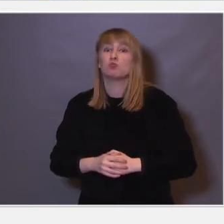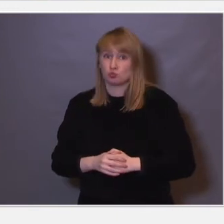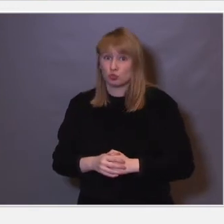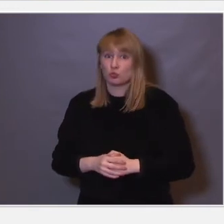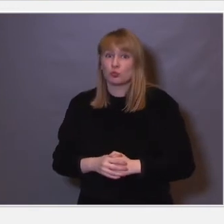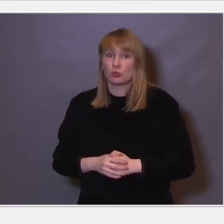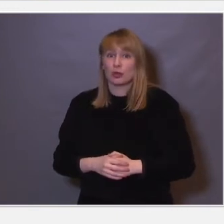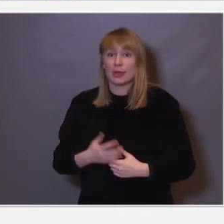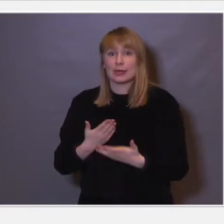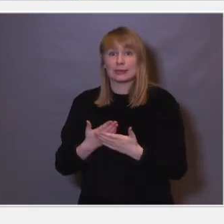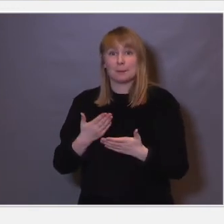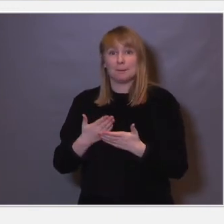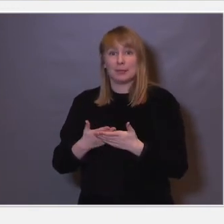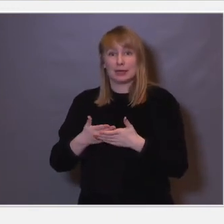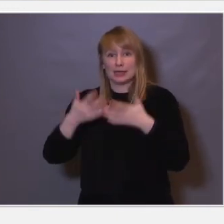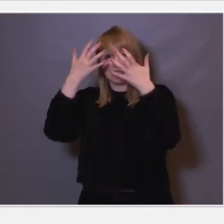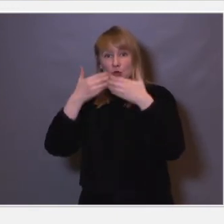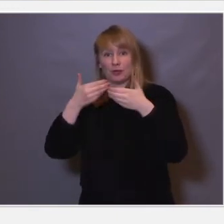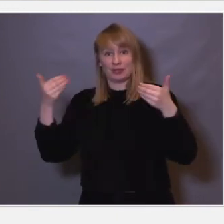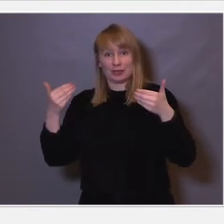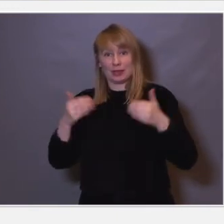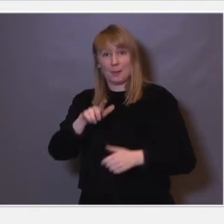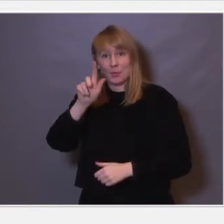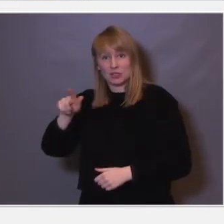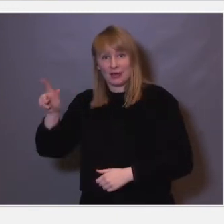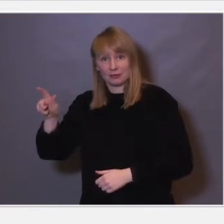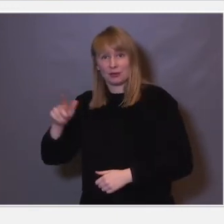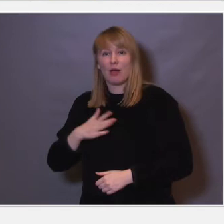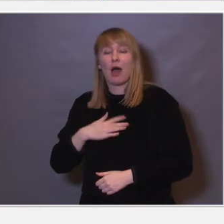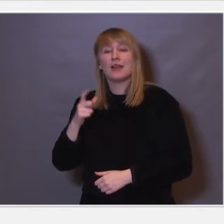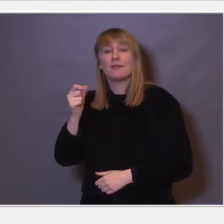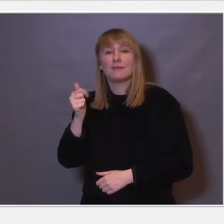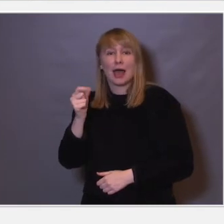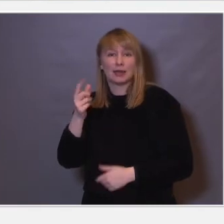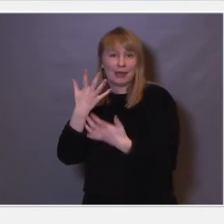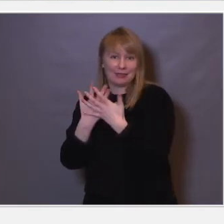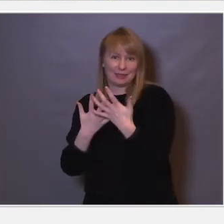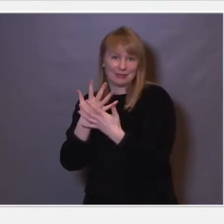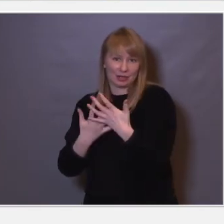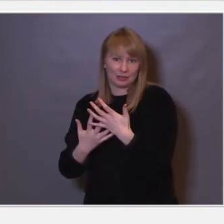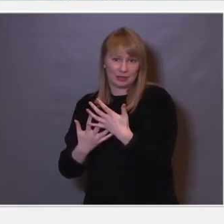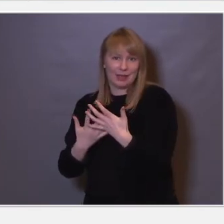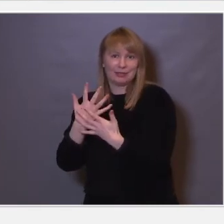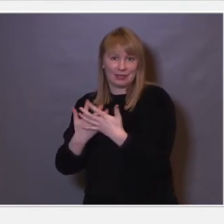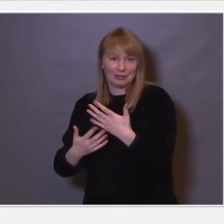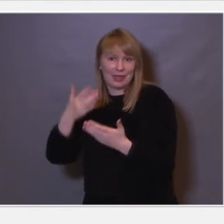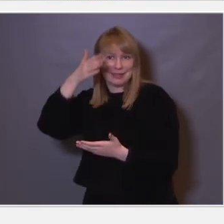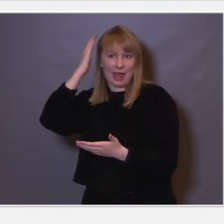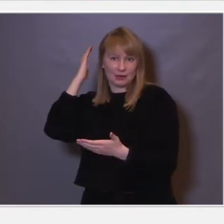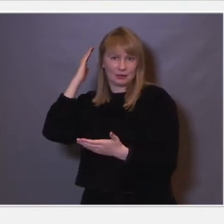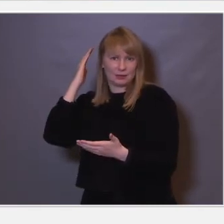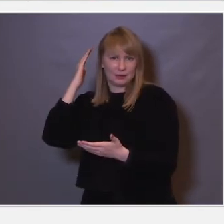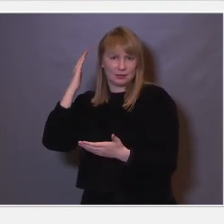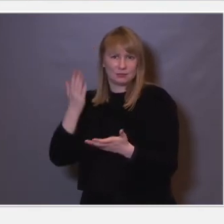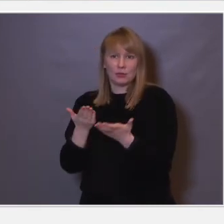Hvis man ser på skizofrenipasienter for eksempel, så ser man at de faktisk har færre av disse nettene i noen deler av hjernen. Og vi har